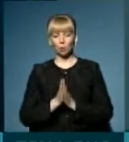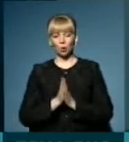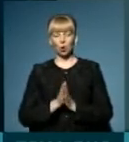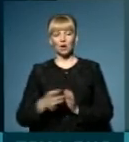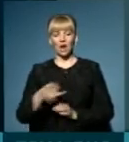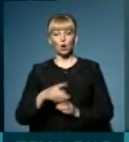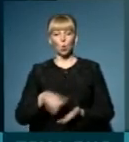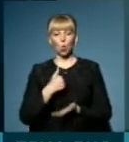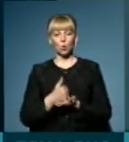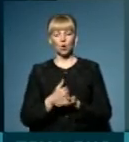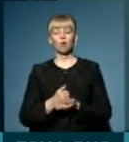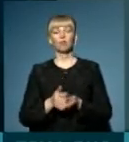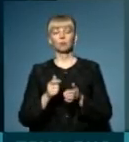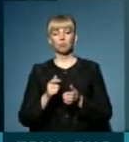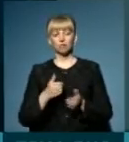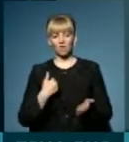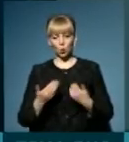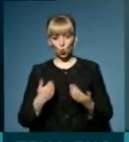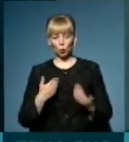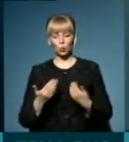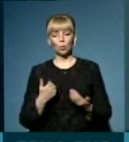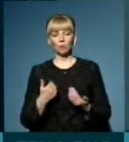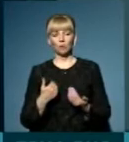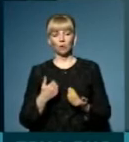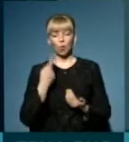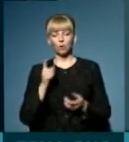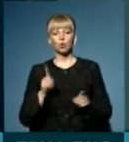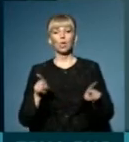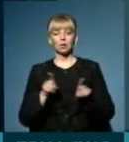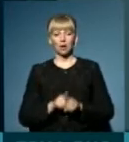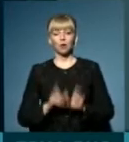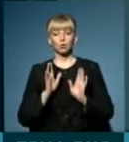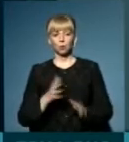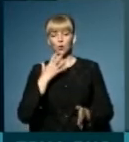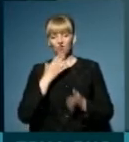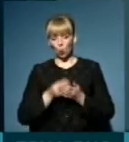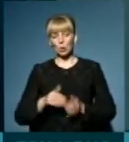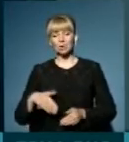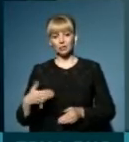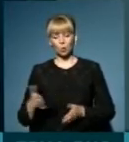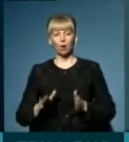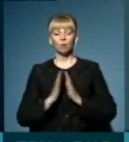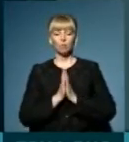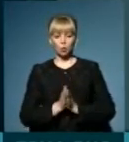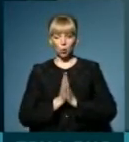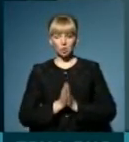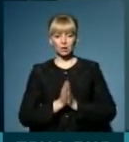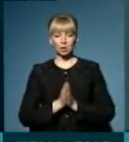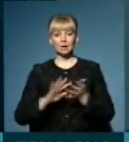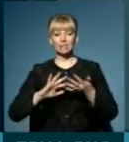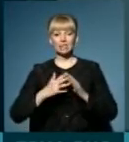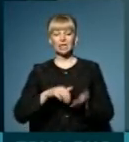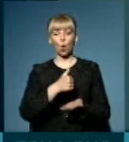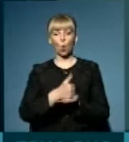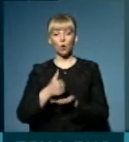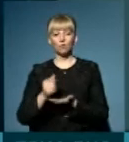відгукнувся, я каже, що також буде з своєї сторони просити сільських